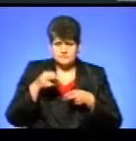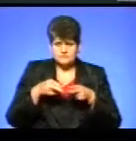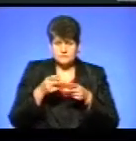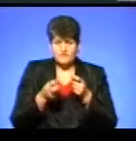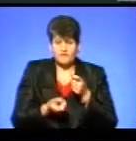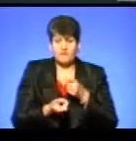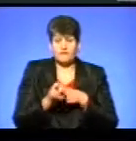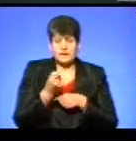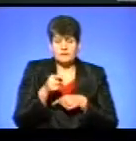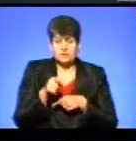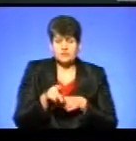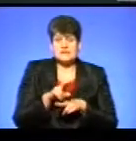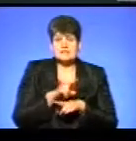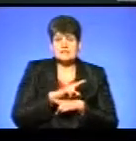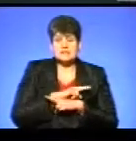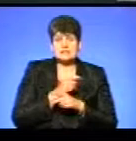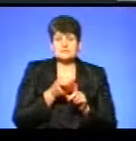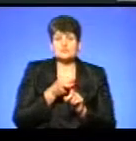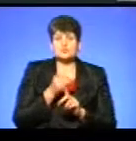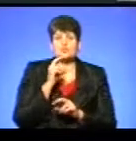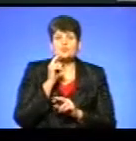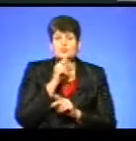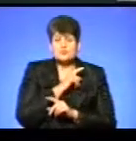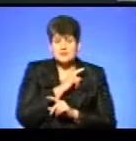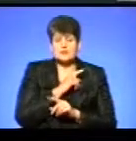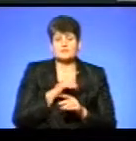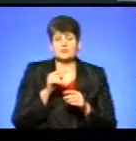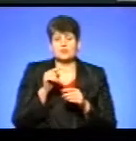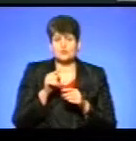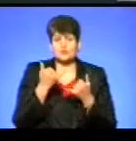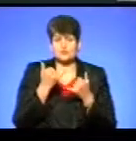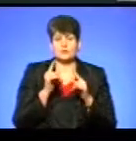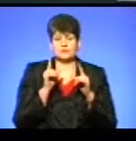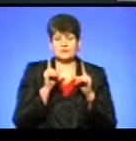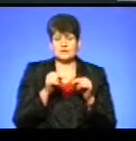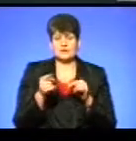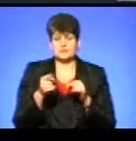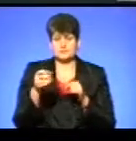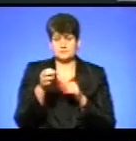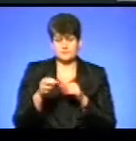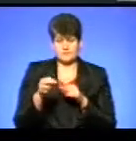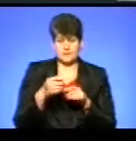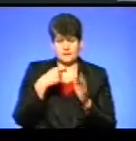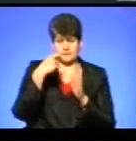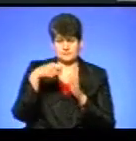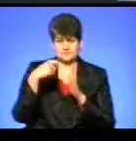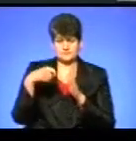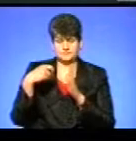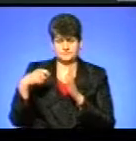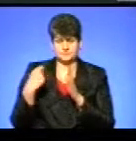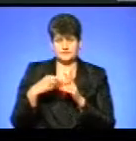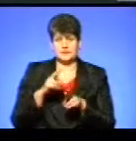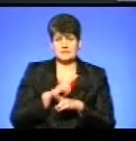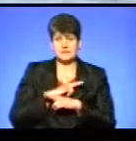виявилось, що птахи загинули внаслідок отруєння. Наша знімальна група сьогодні побувала на тернопільському ставі і відзняла загиблих птахів.